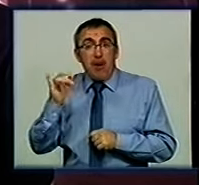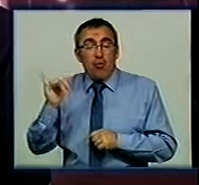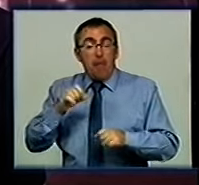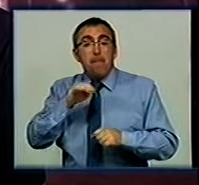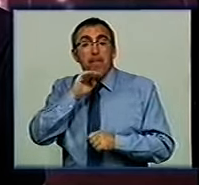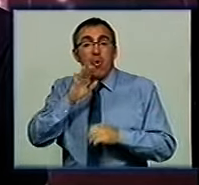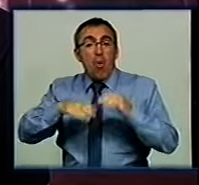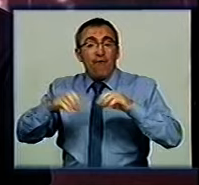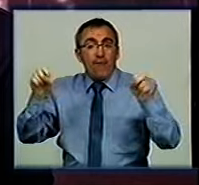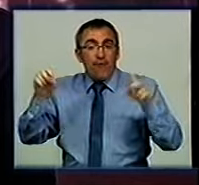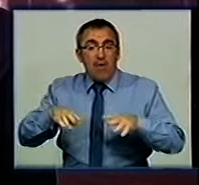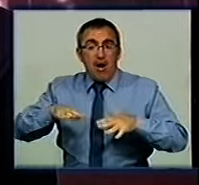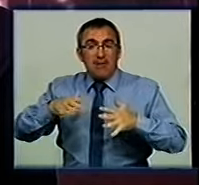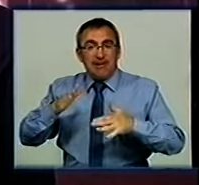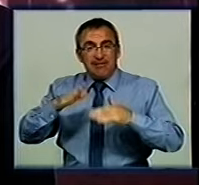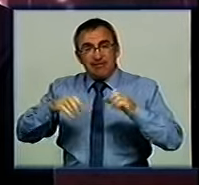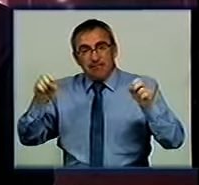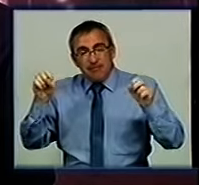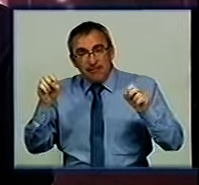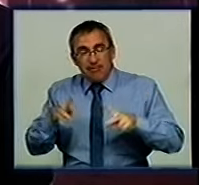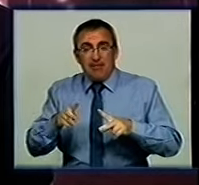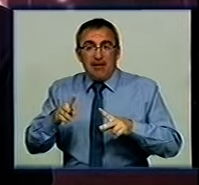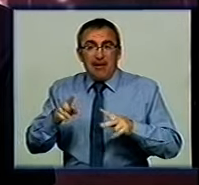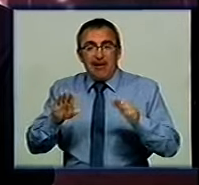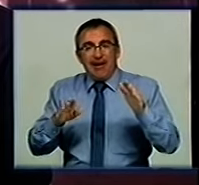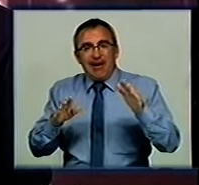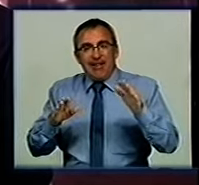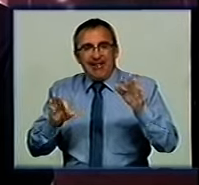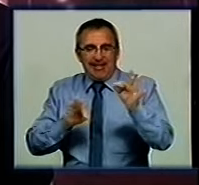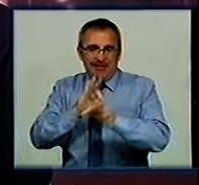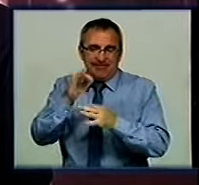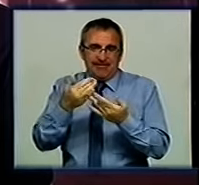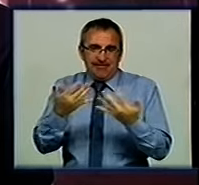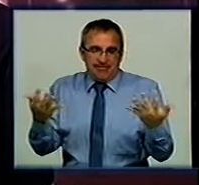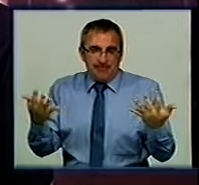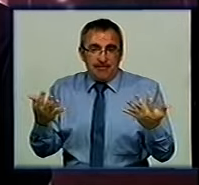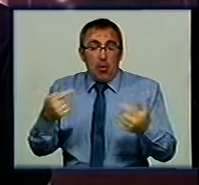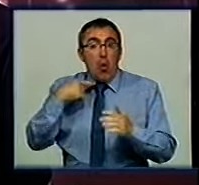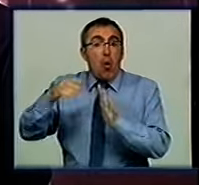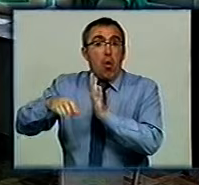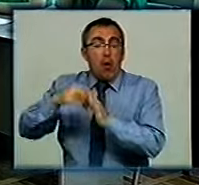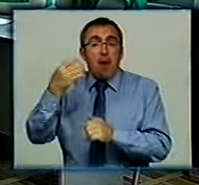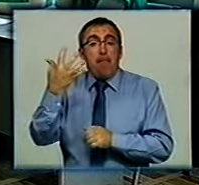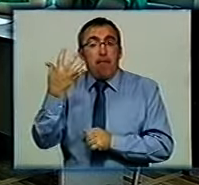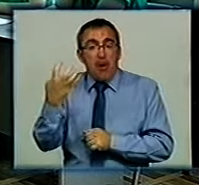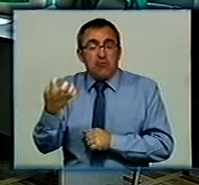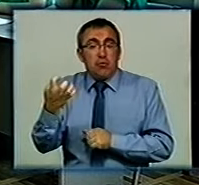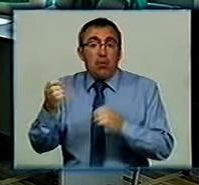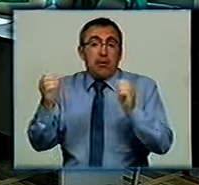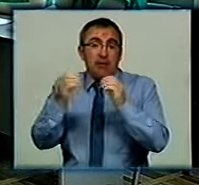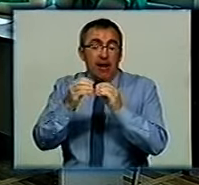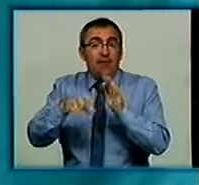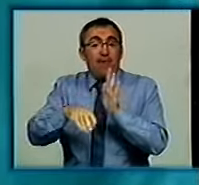кафедри хореографічних дисциплін у прозотворчого мистецтва та дизайну мистецького факультету. Можливість голосувати отримали 510